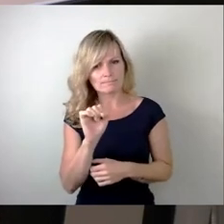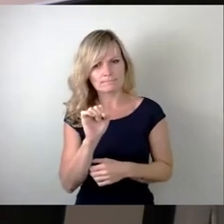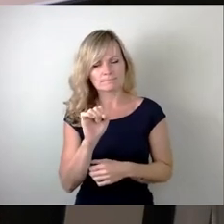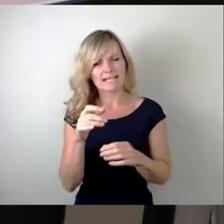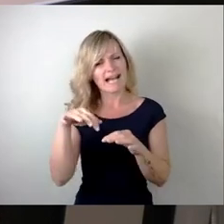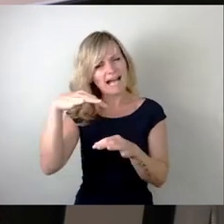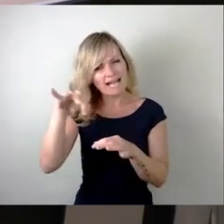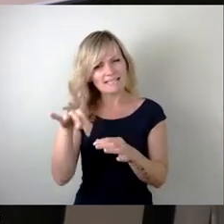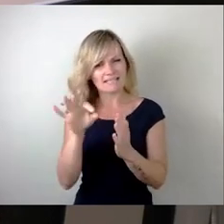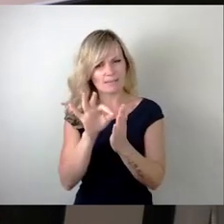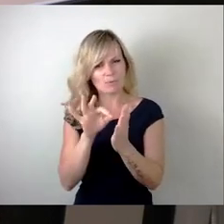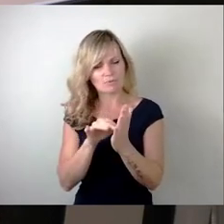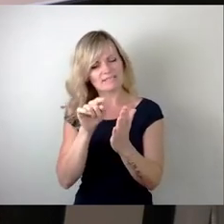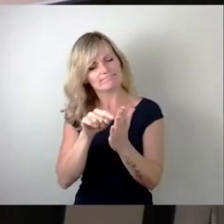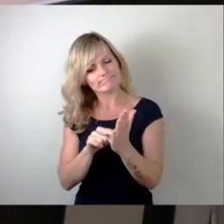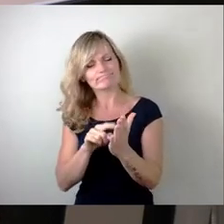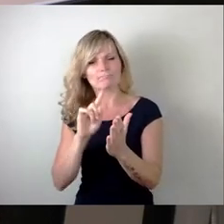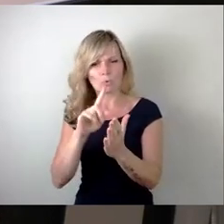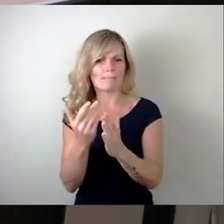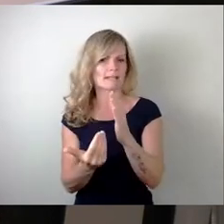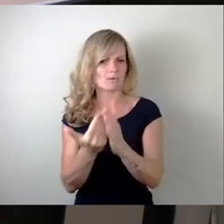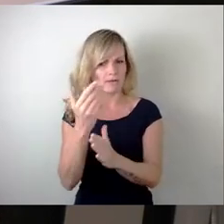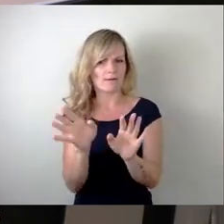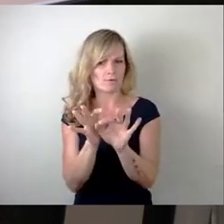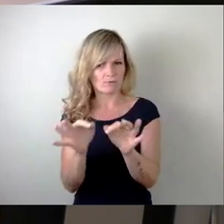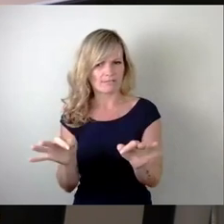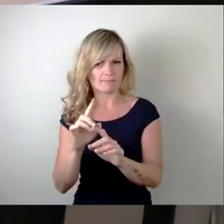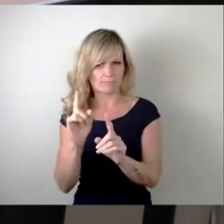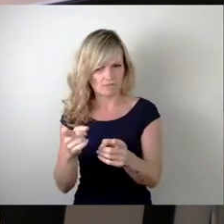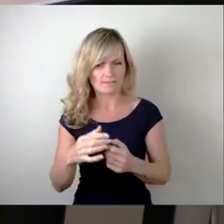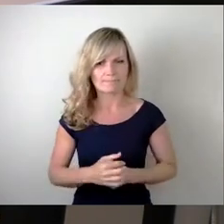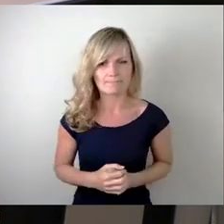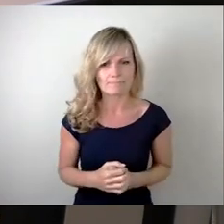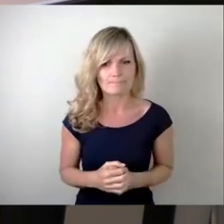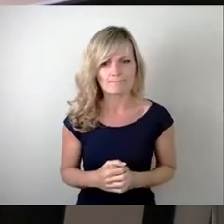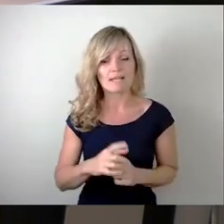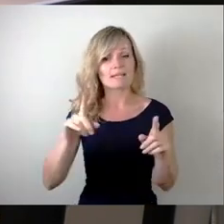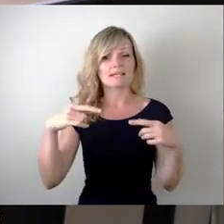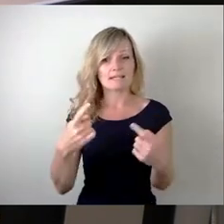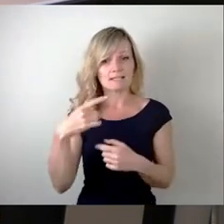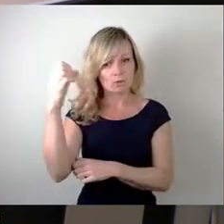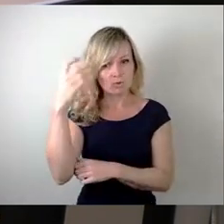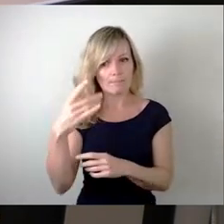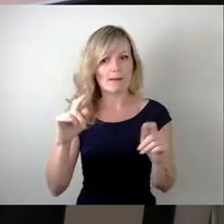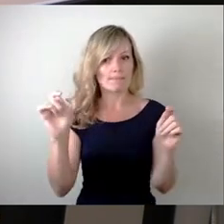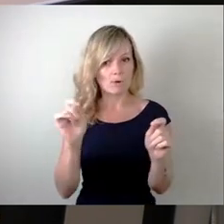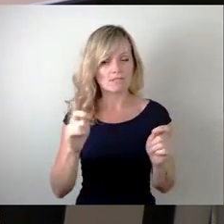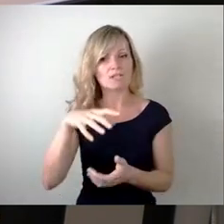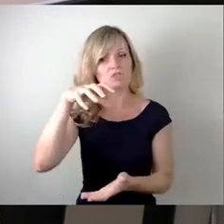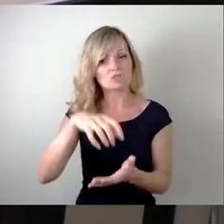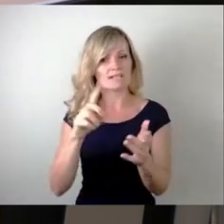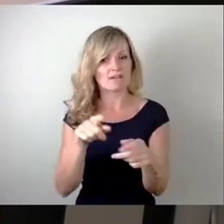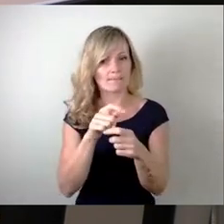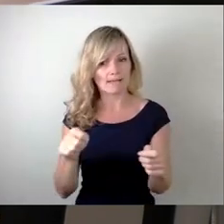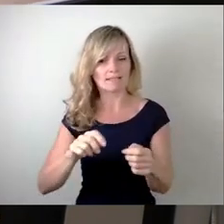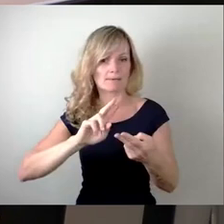neu zu formulieren. In der Sommerpause haben sich dann sowohl der Stadtverband als auch Mitglieder des